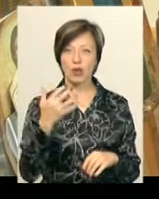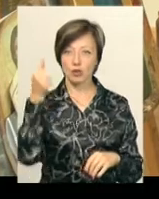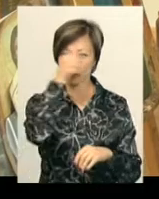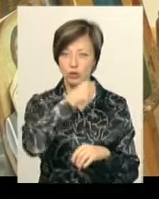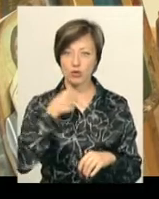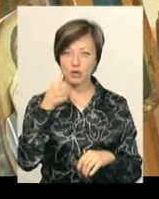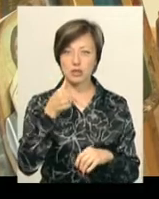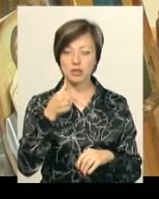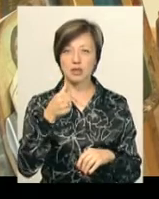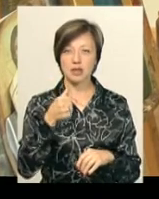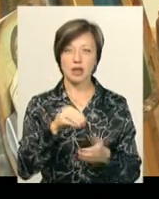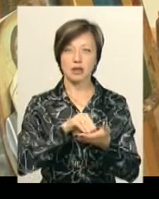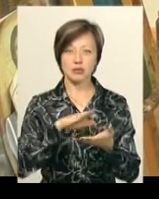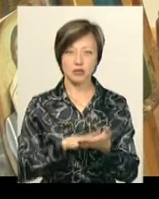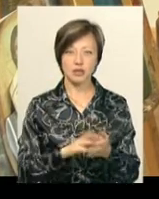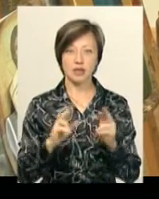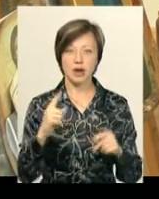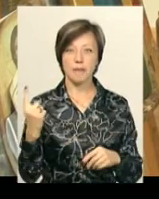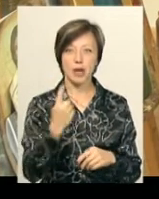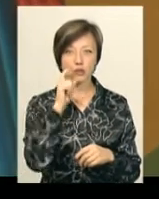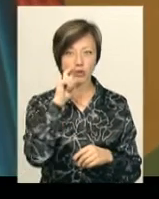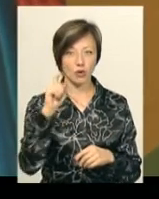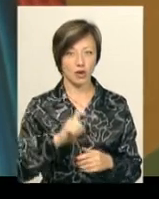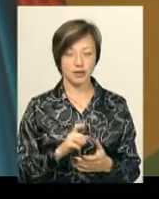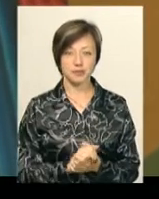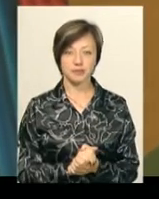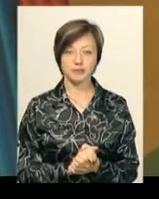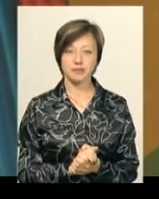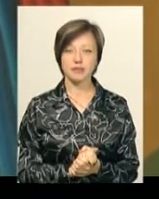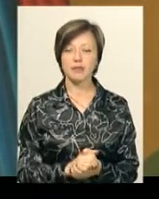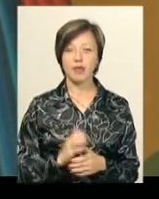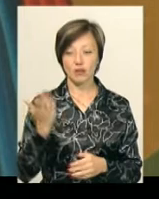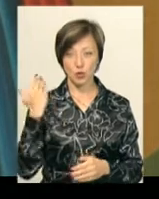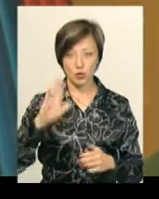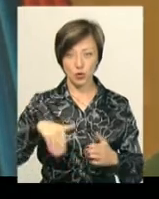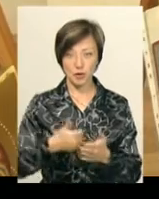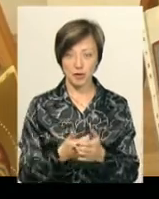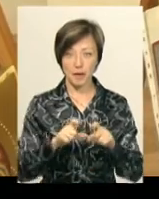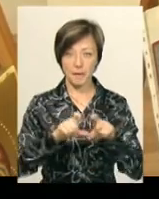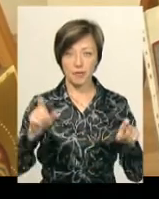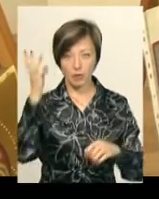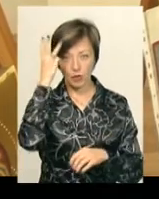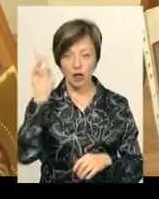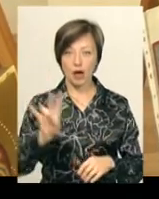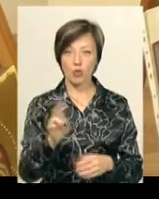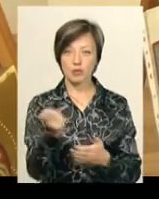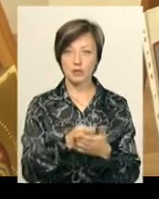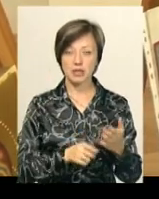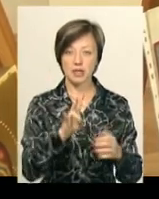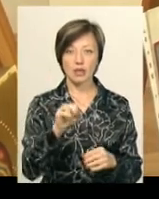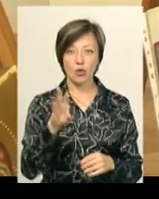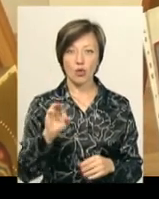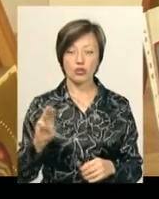році ми її зареєстрували вже як першу в Україні школу. Відтоді й дотепер Хмельницька школа іконопису «Нікош» єдиний в Україні